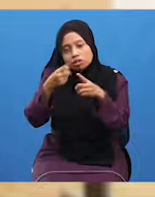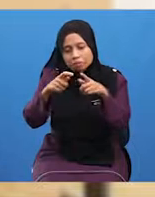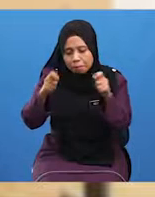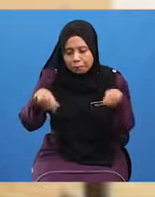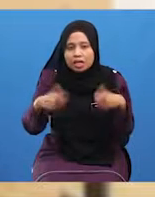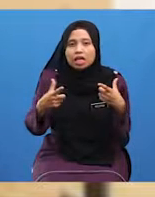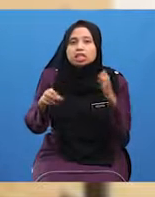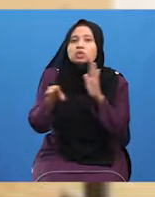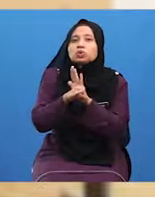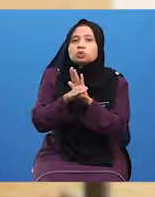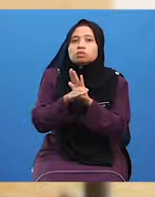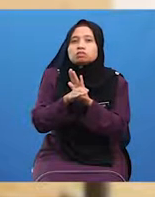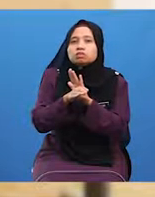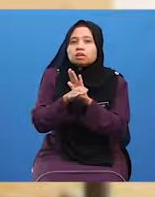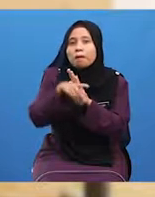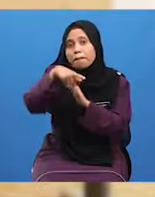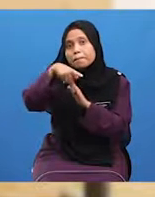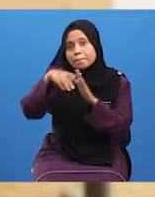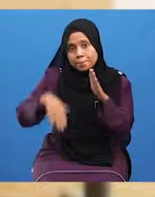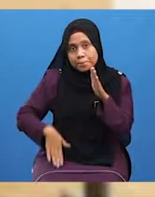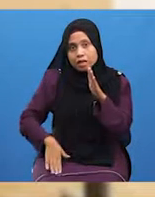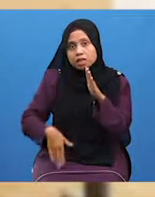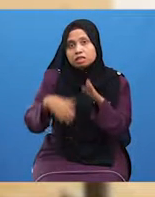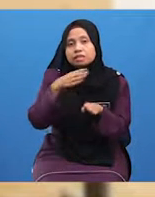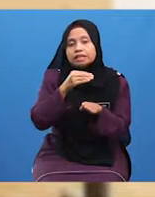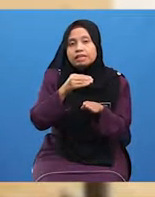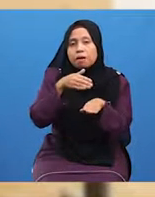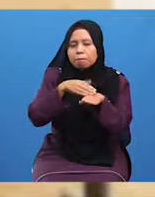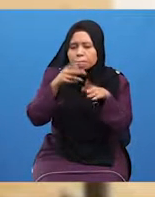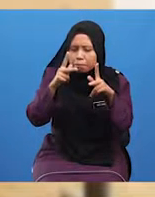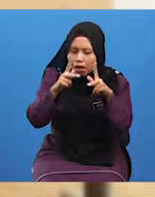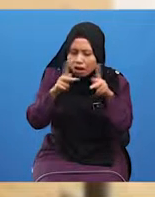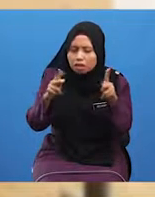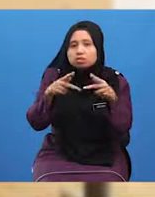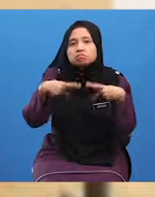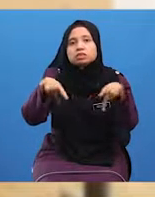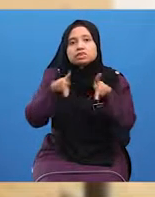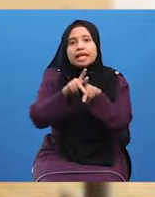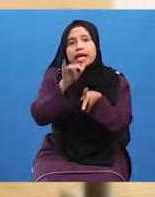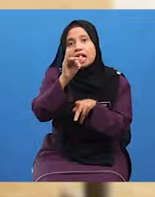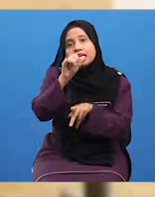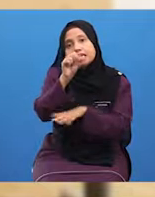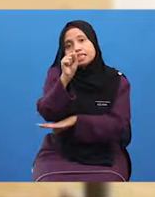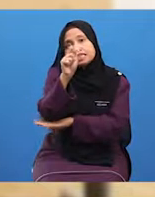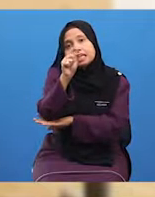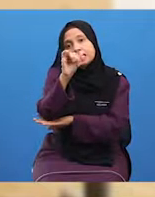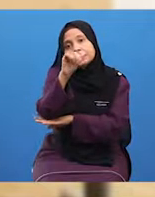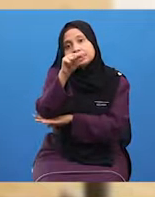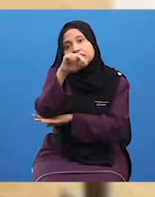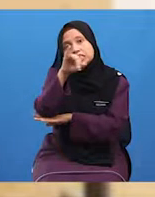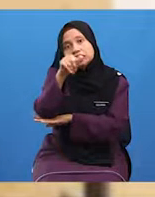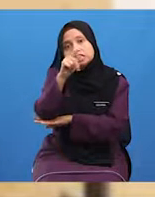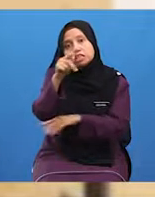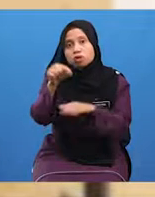Contohnya Peher Dan Paling penting Istinjak Menggunakan